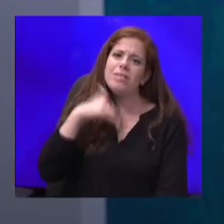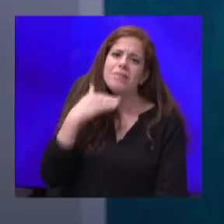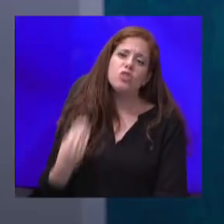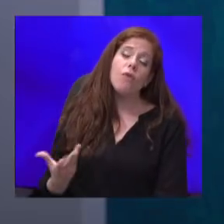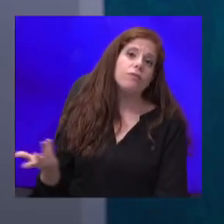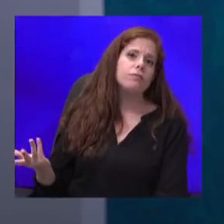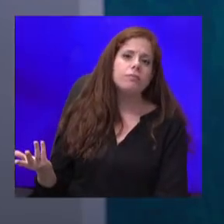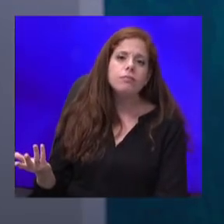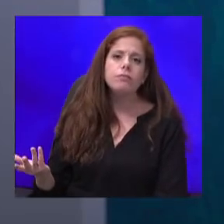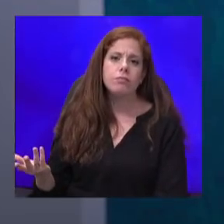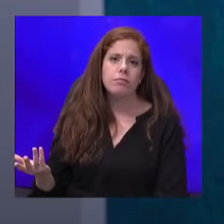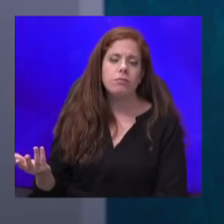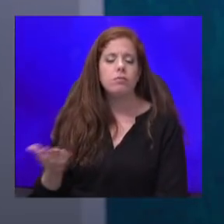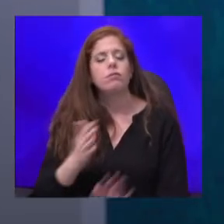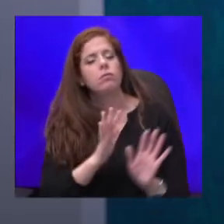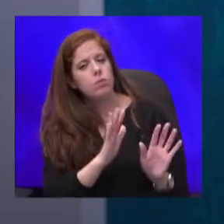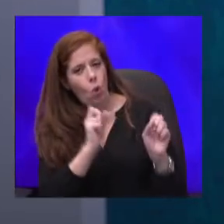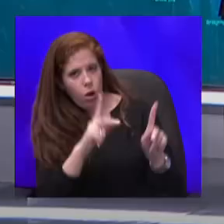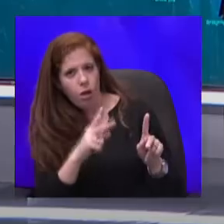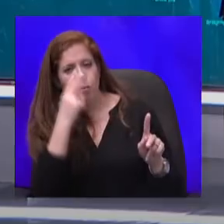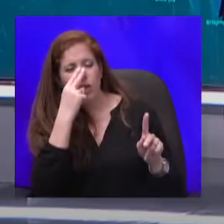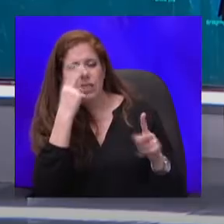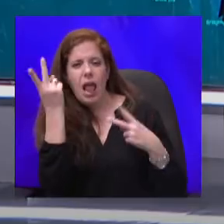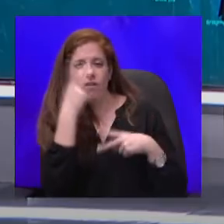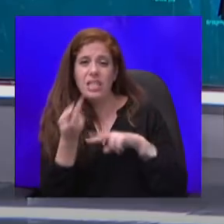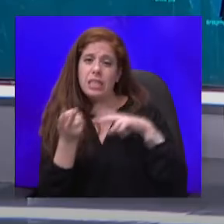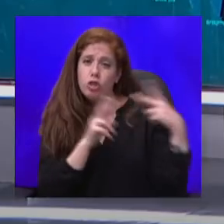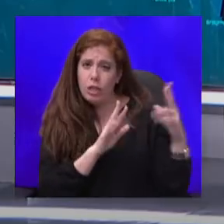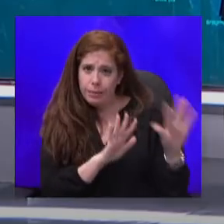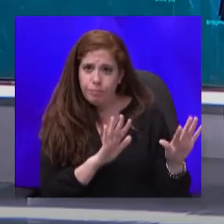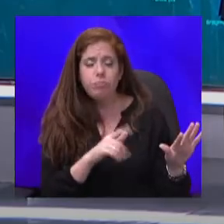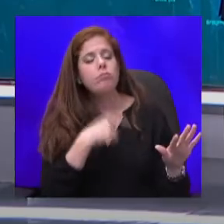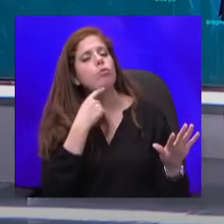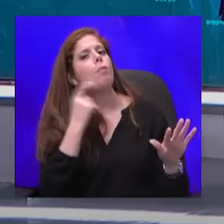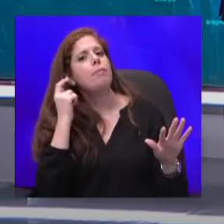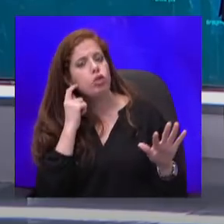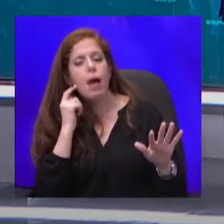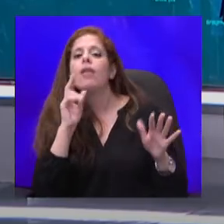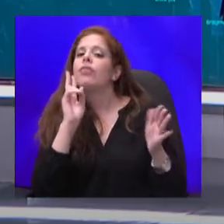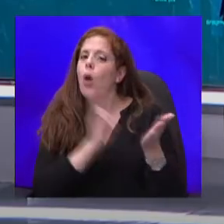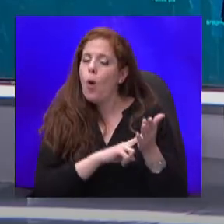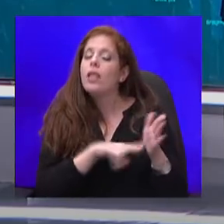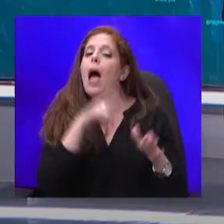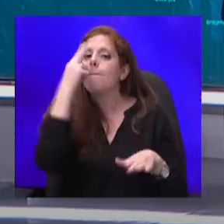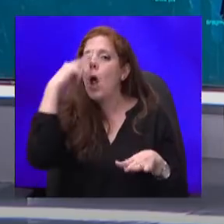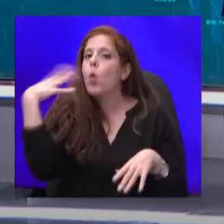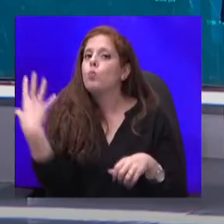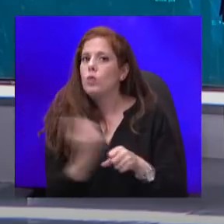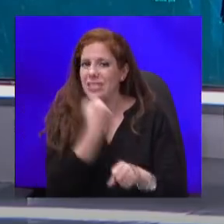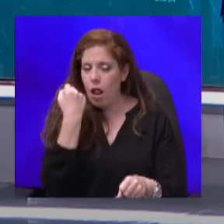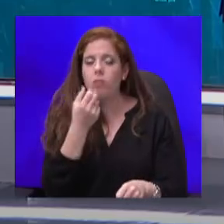להיכנס לנעליים של הצד השני, אומרים, תשמע, נכון, הפיילוט היה מוצלח, קראתי את הדוח הזה של משרד הכלכלה, אבל